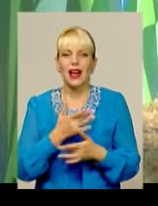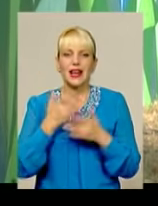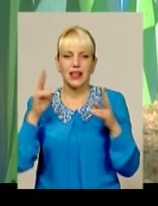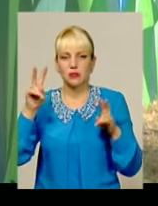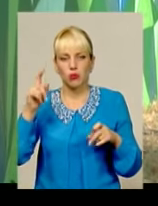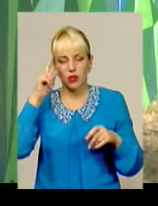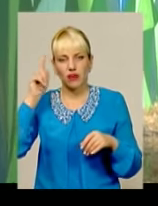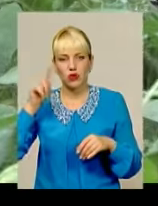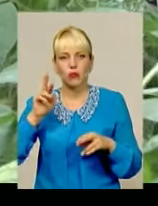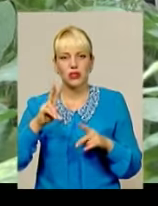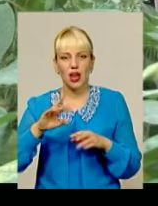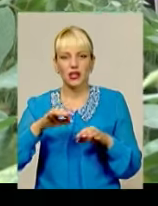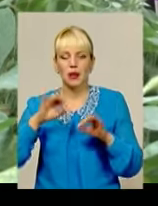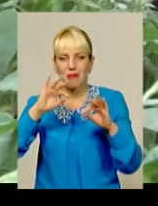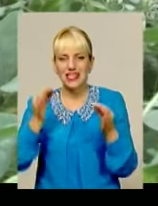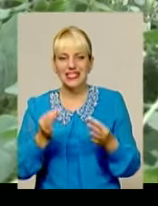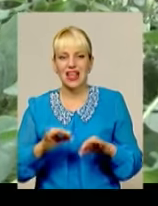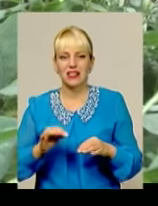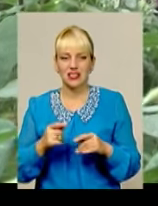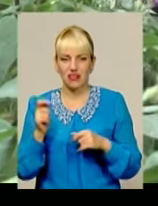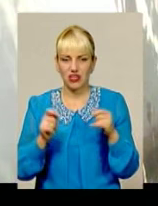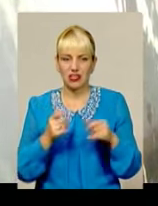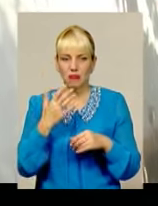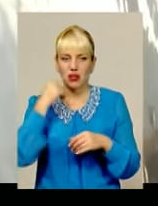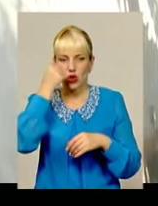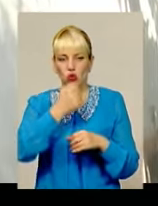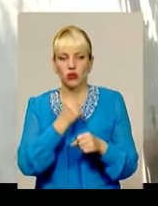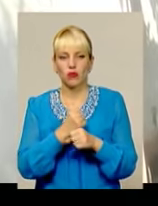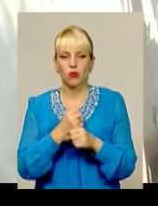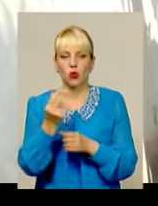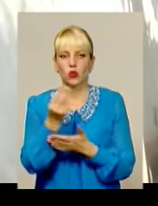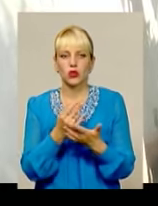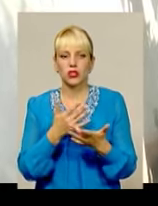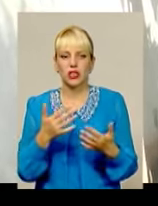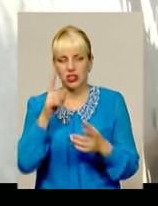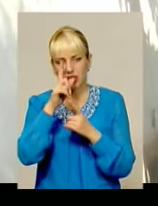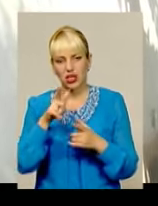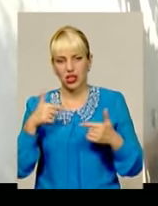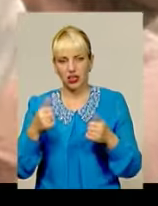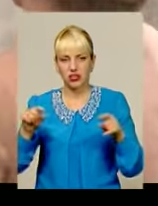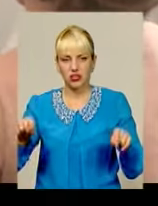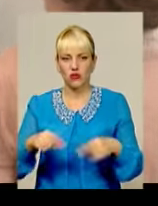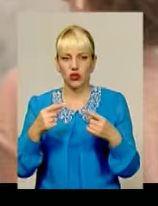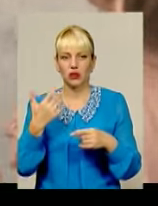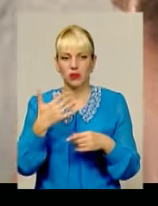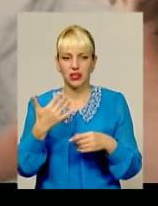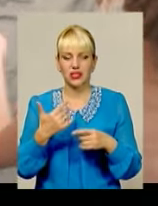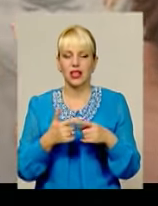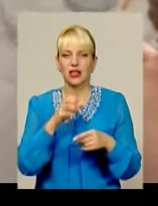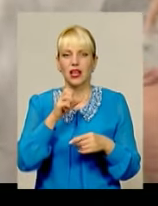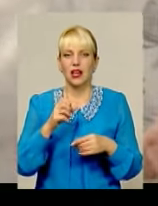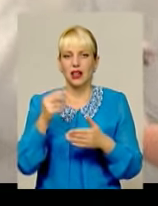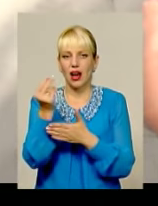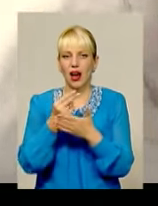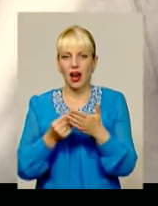лише як музичний, й мистецький фестиваль, оскільки за п'ять років роботи художники із різних країн створили більше 50 арт-об'єктів на